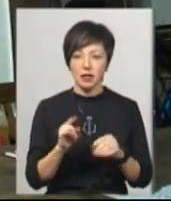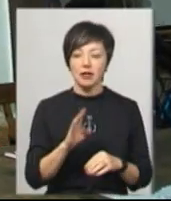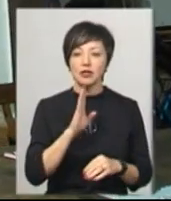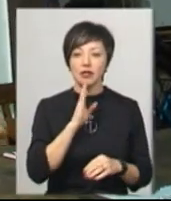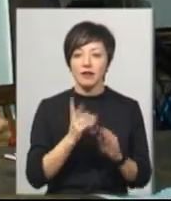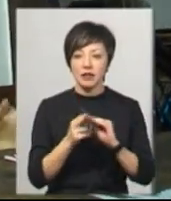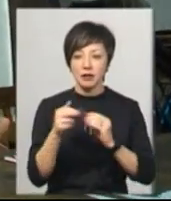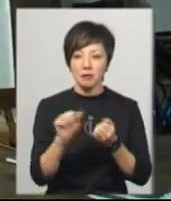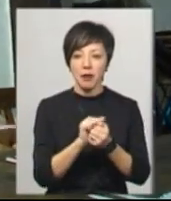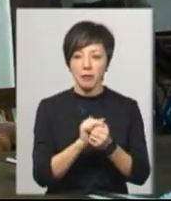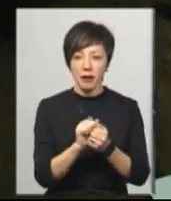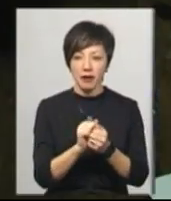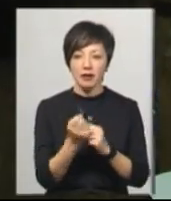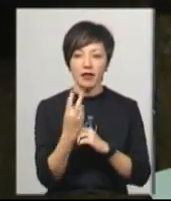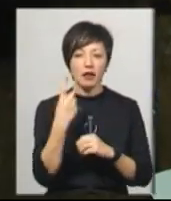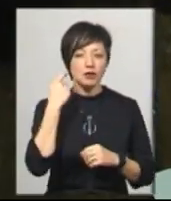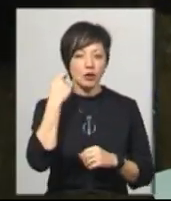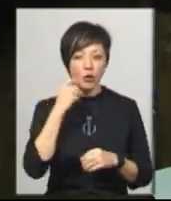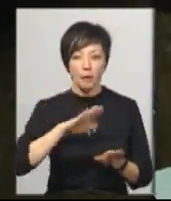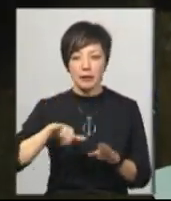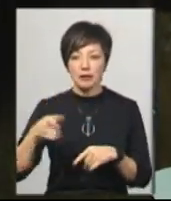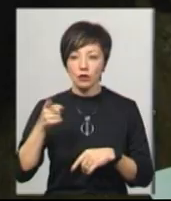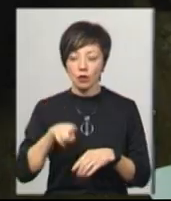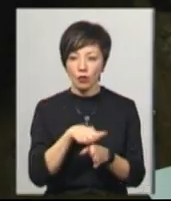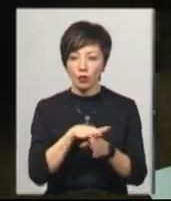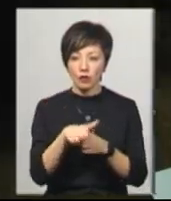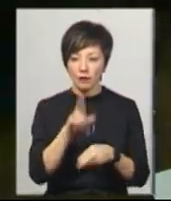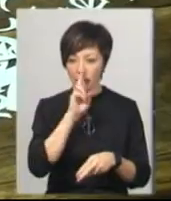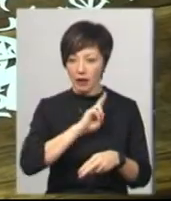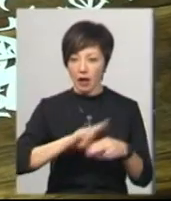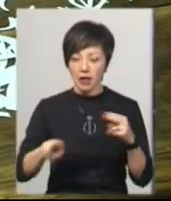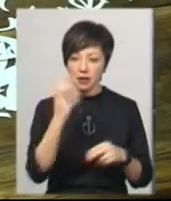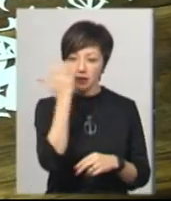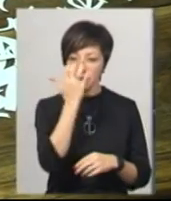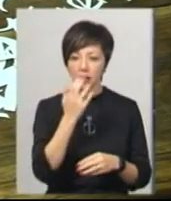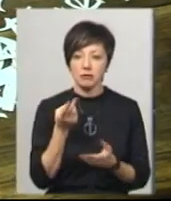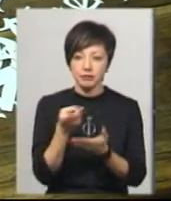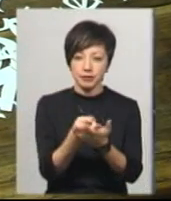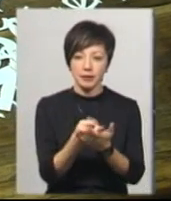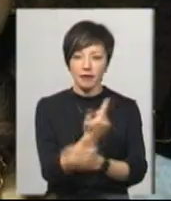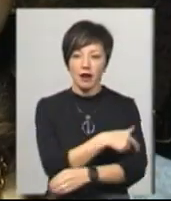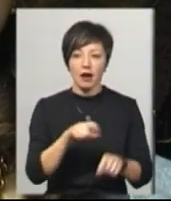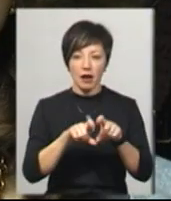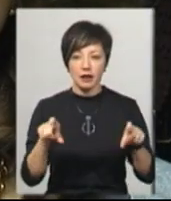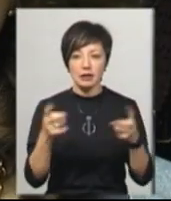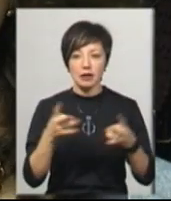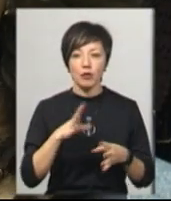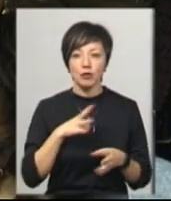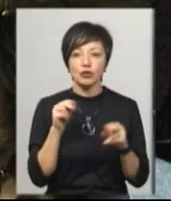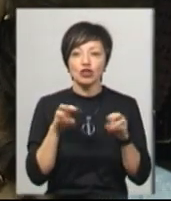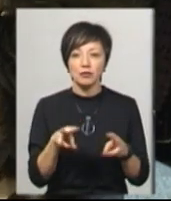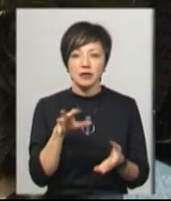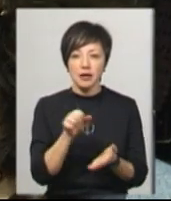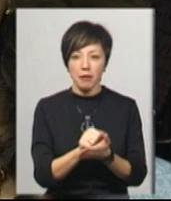Негода вирізає з паперу витинанки з 12 років після того, як повністю втратила зір та перебувала в лікарні. Треба було чимось